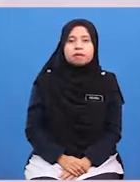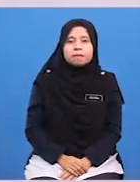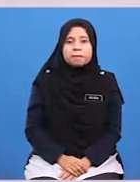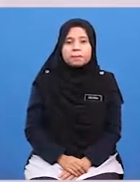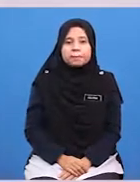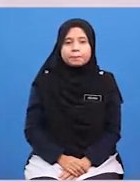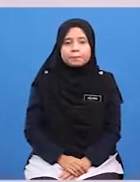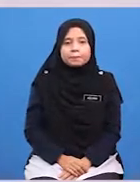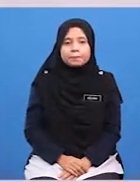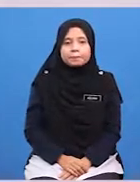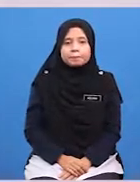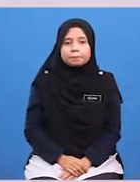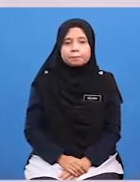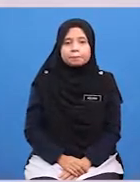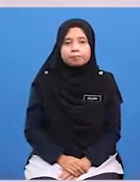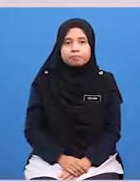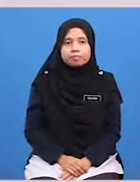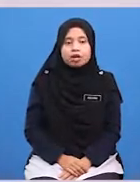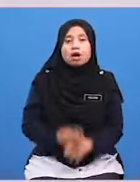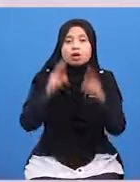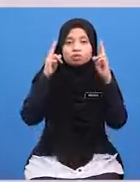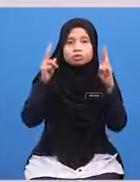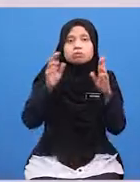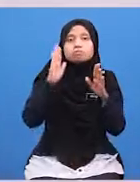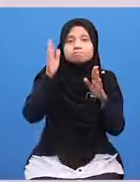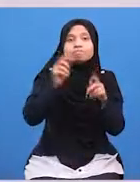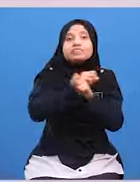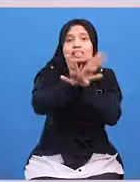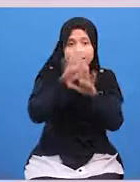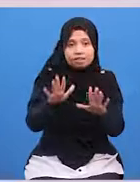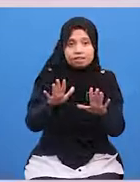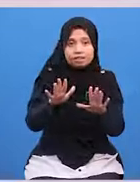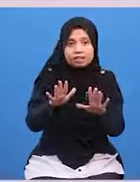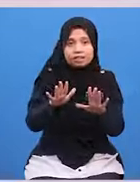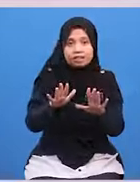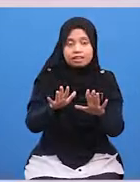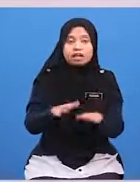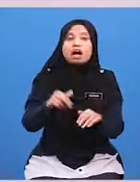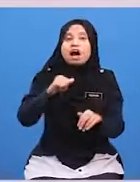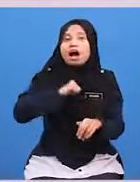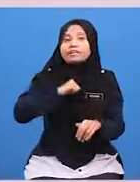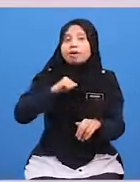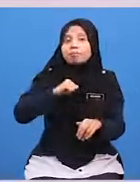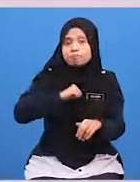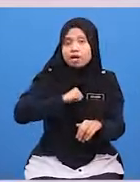-murid Sekalian Usazah Akan Terangkan Akan Adab-adab Melayani